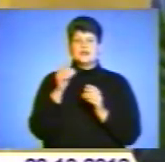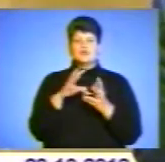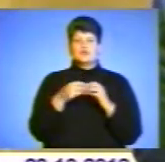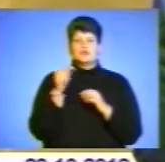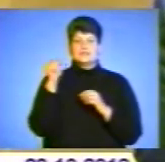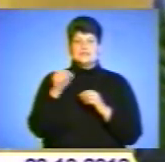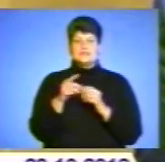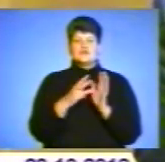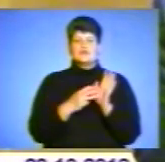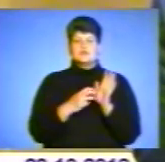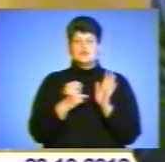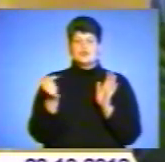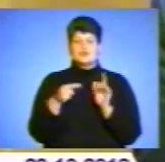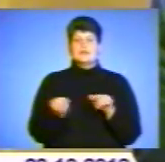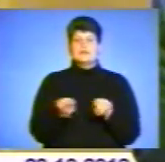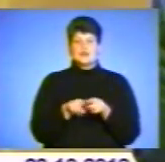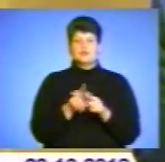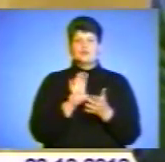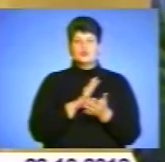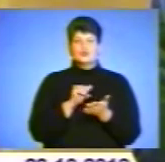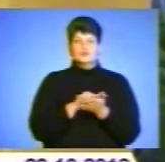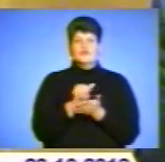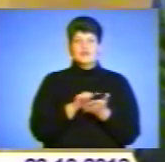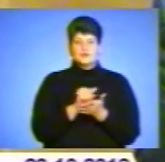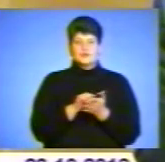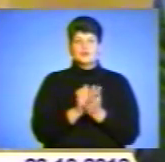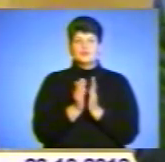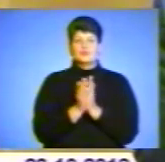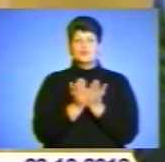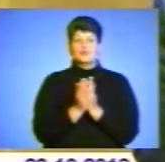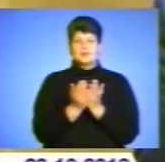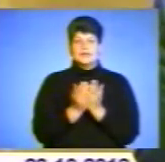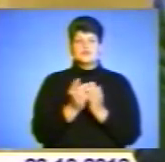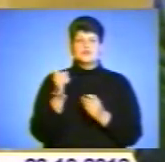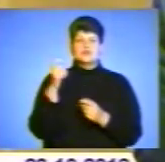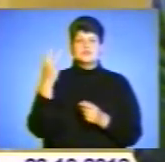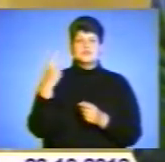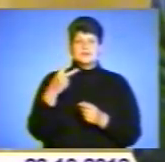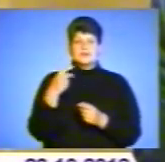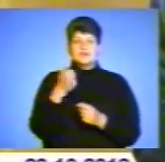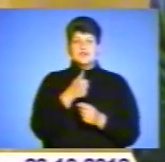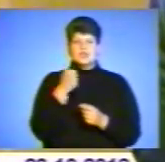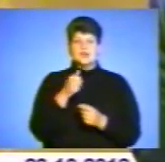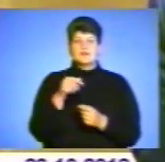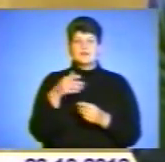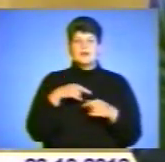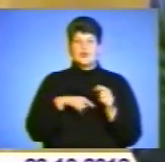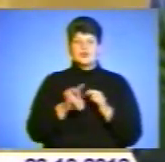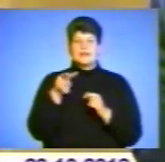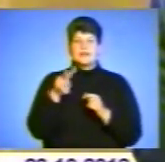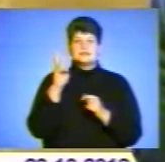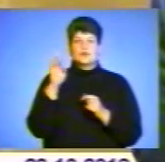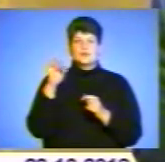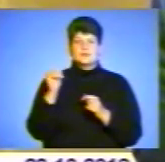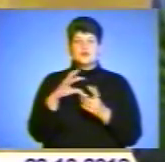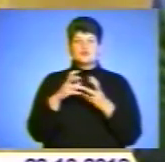Також було видруковано буклет з нагоди 125-річчя з дня народження Леся Курбаса на суму